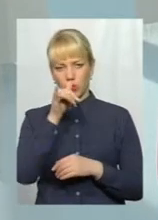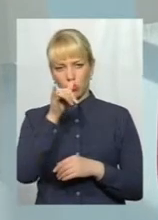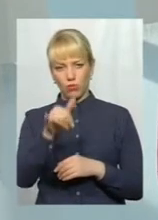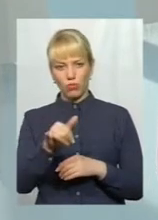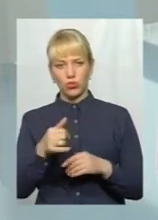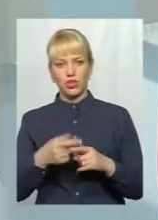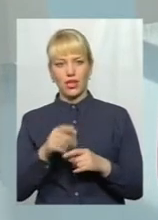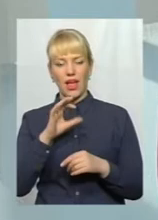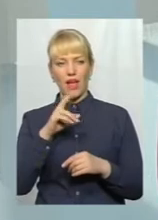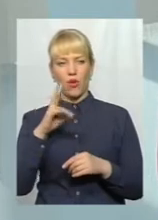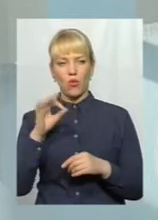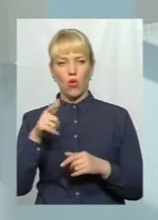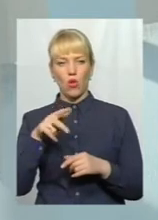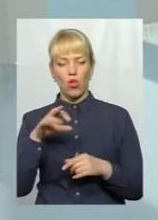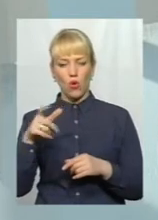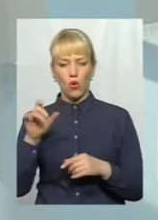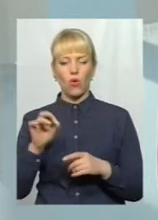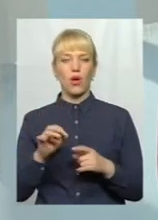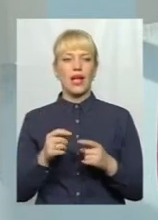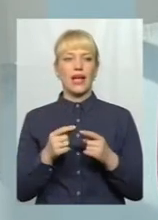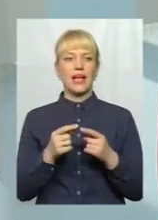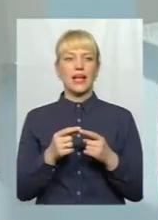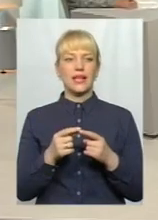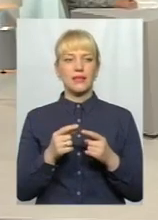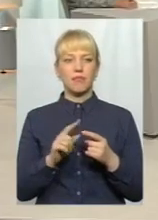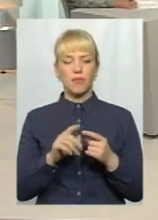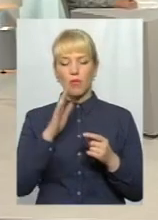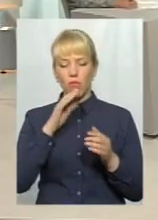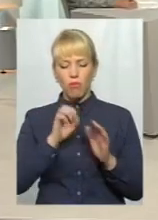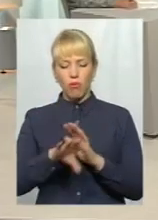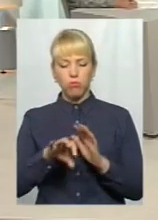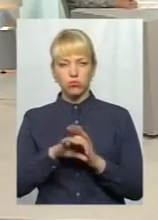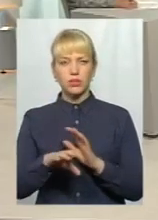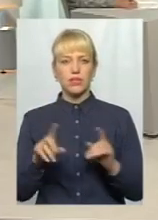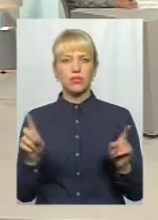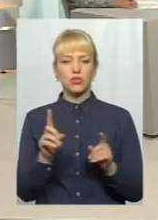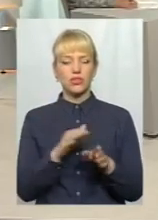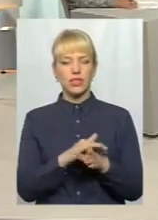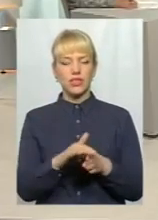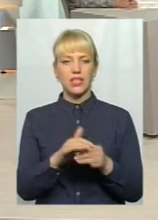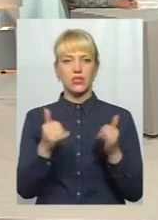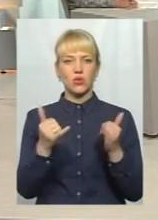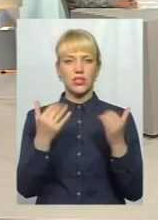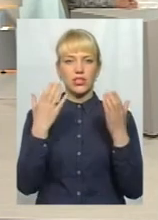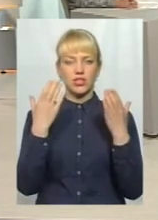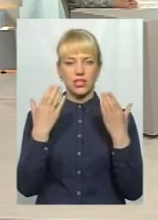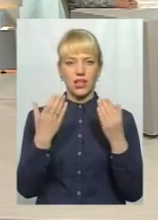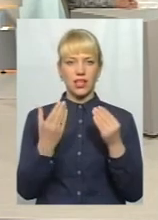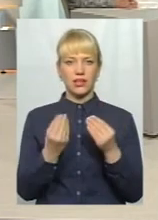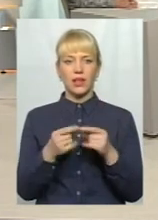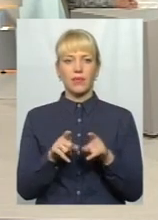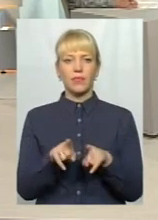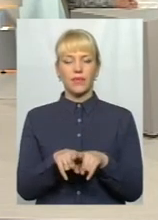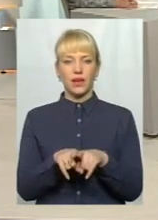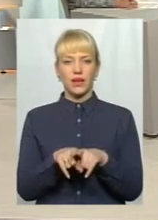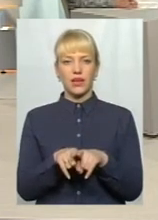еколого-репродукційних попусків, які здійснюються. На сьогоднішній день теж